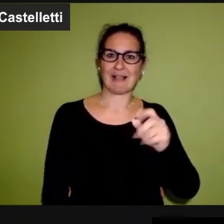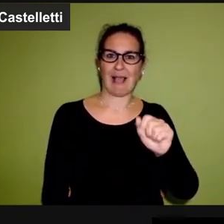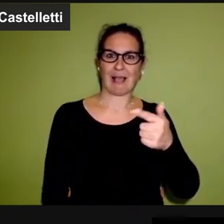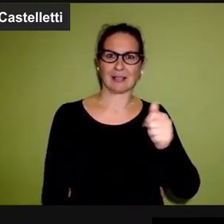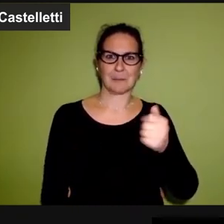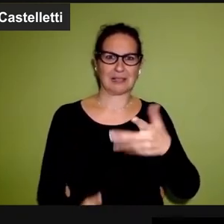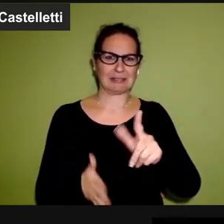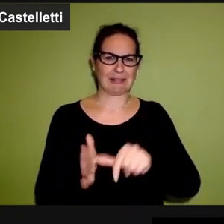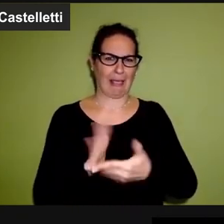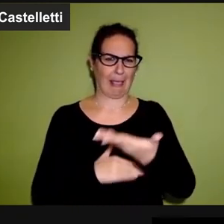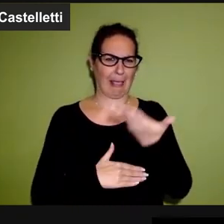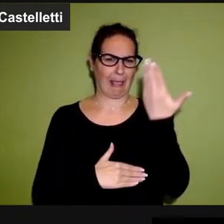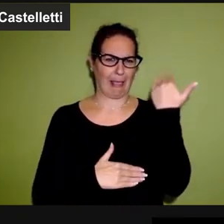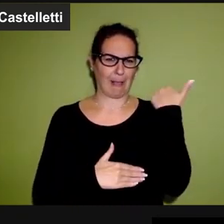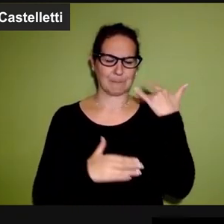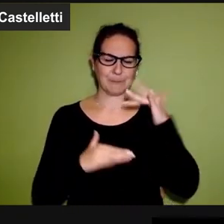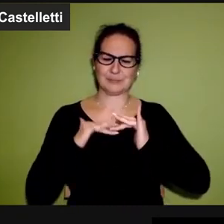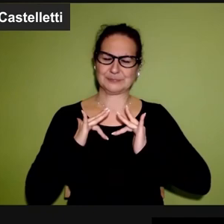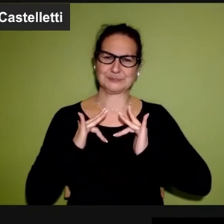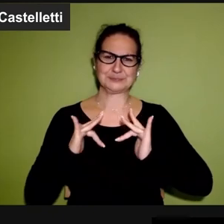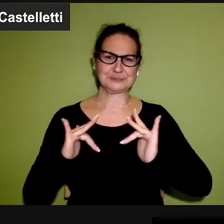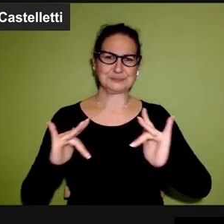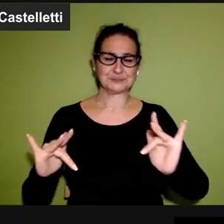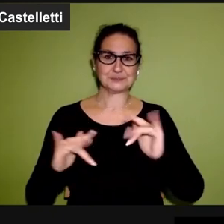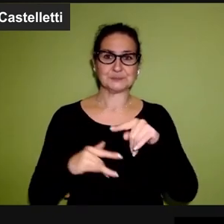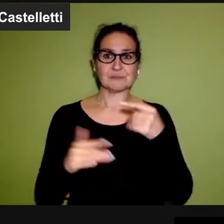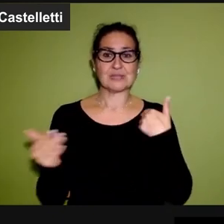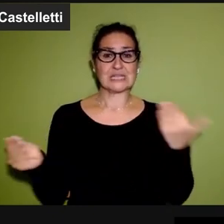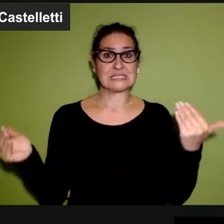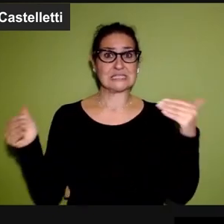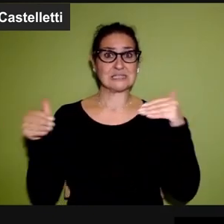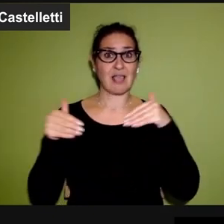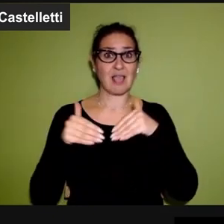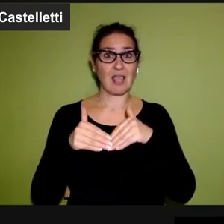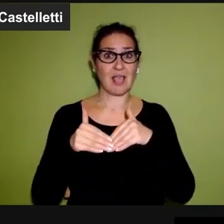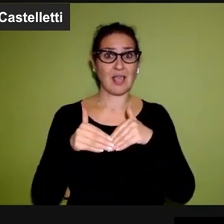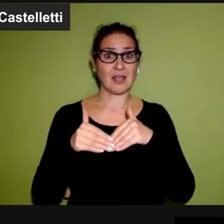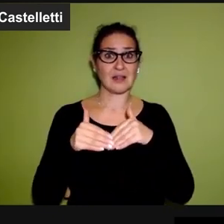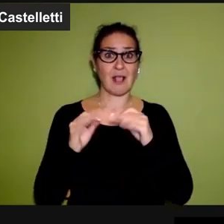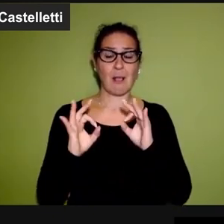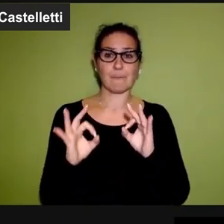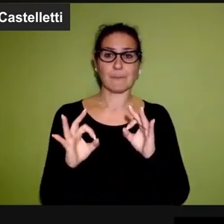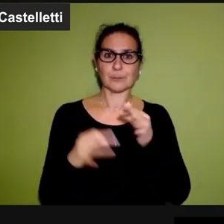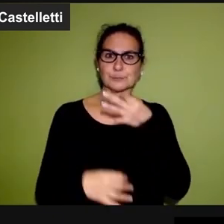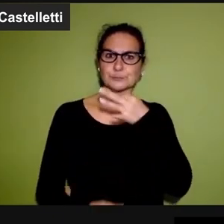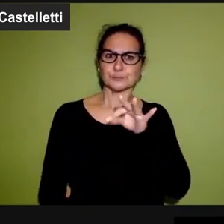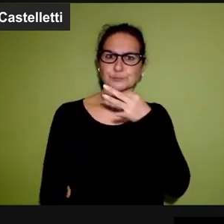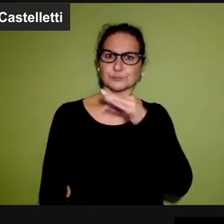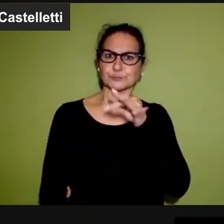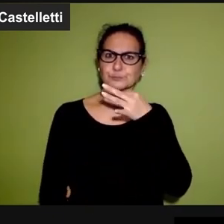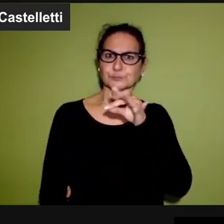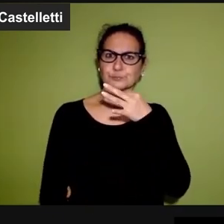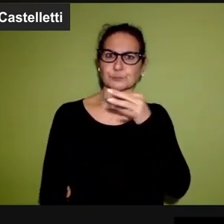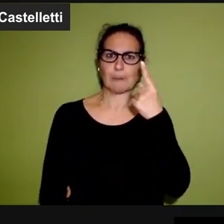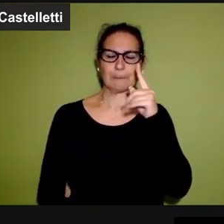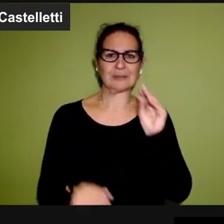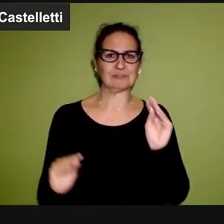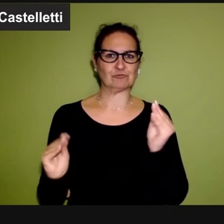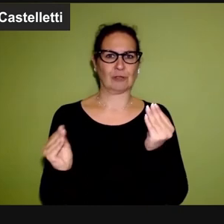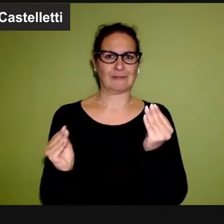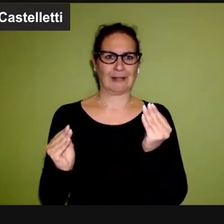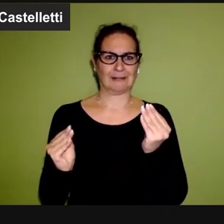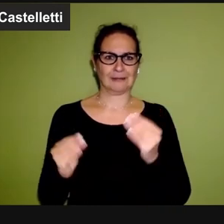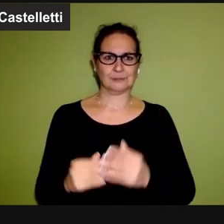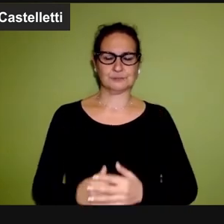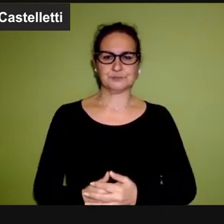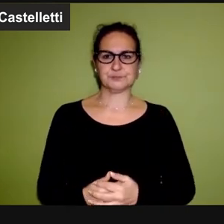all'epoca era ancora una gigantesca spianata e la sera fece il suo discorso ai